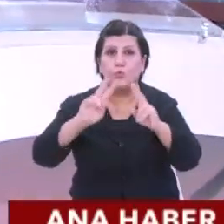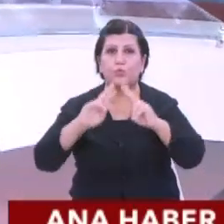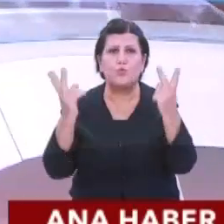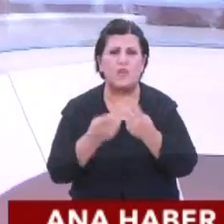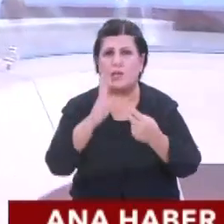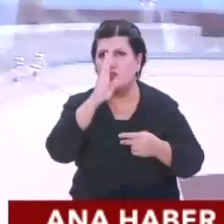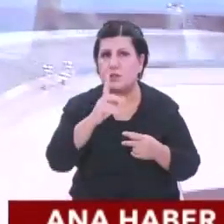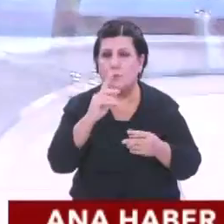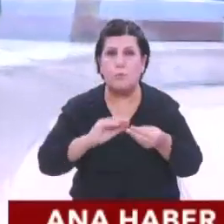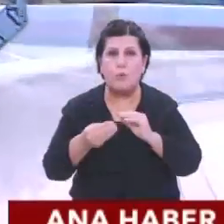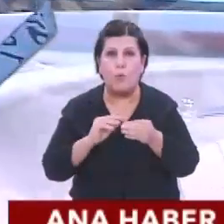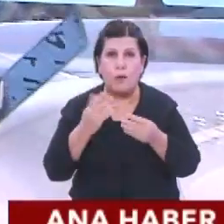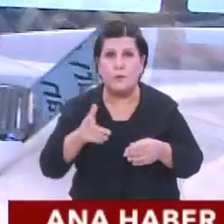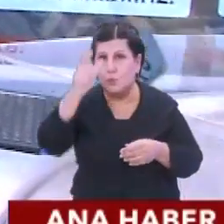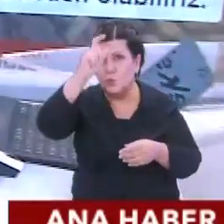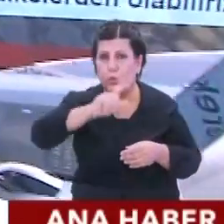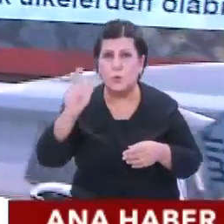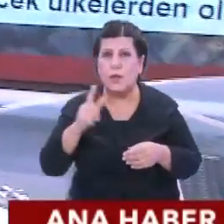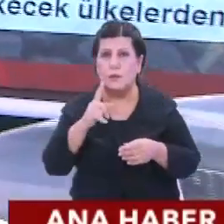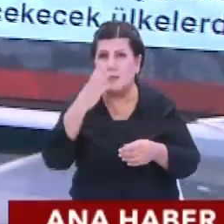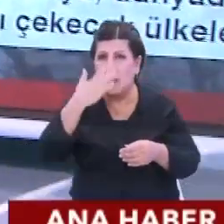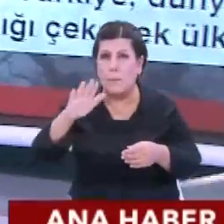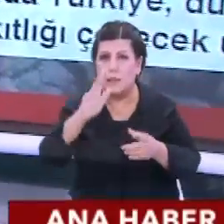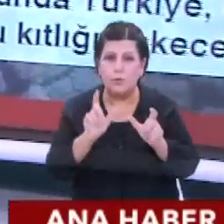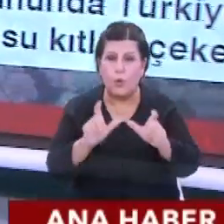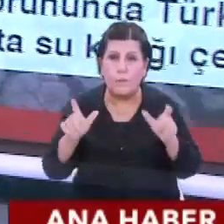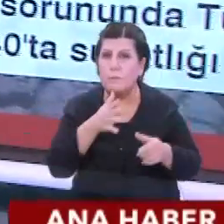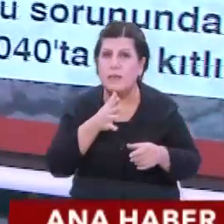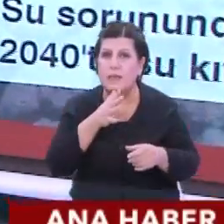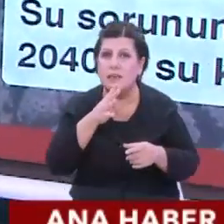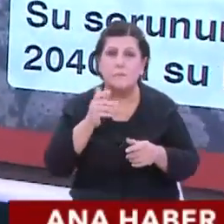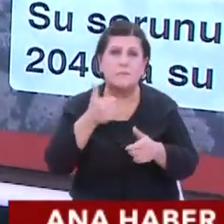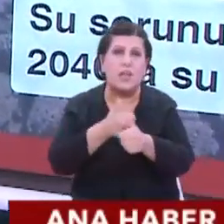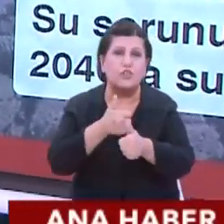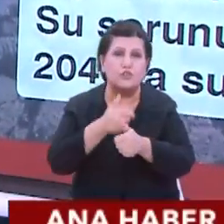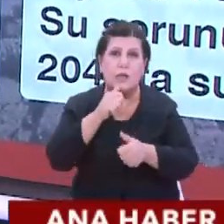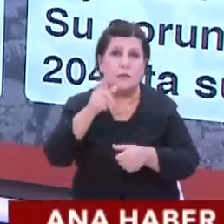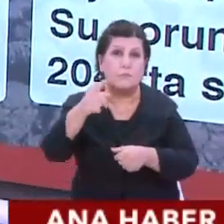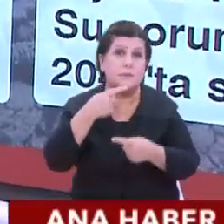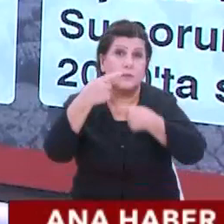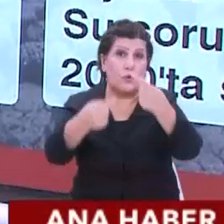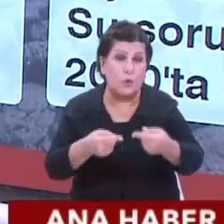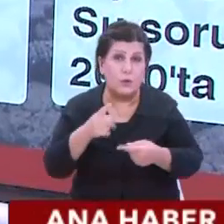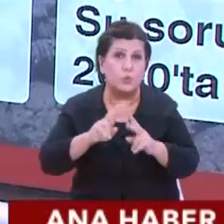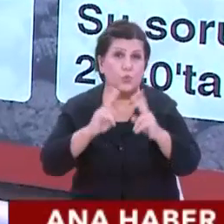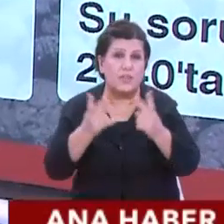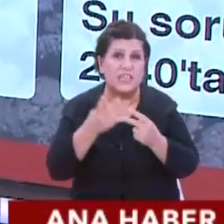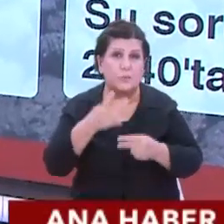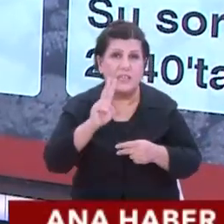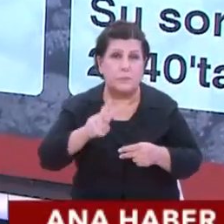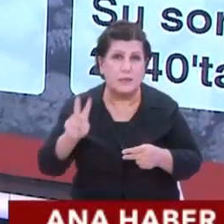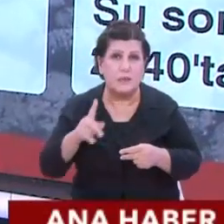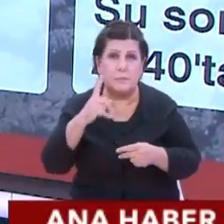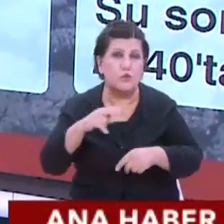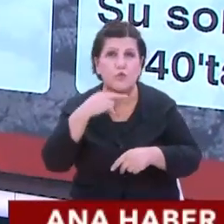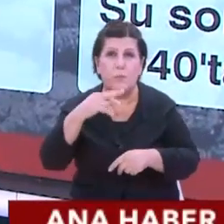da ciddi bir sorunu. Türkiye Tabiatını Koruma Derneği Bilim Danışmanı Dr. Erol Kesici der ki Dünyada 2022'nin